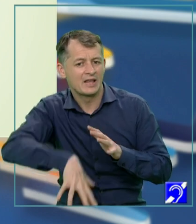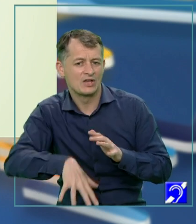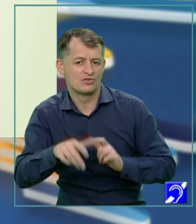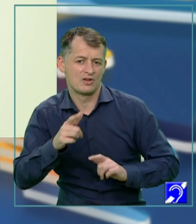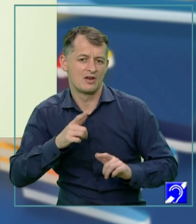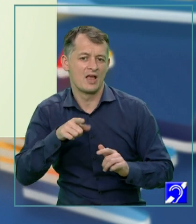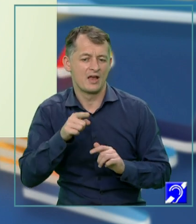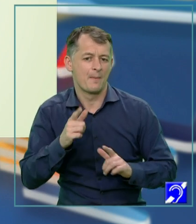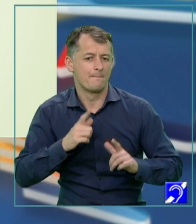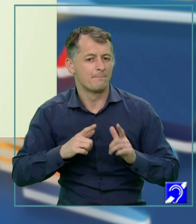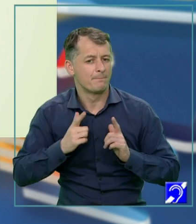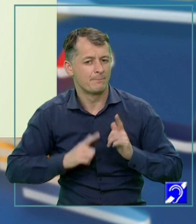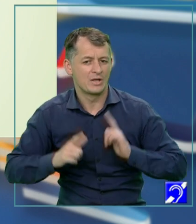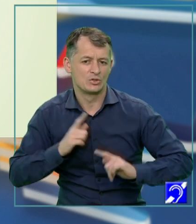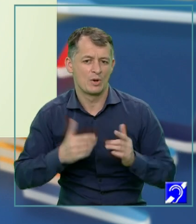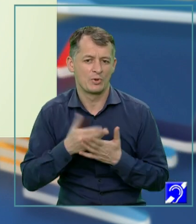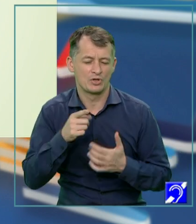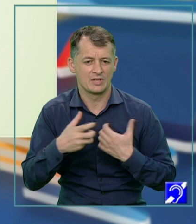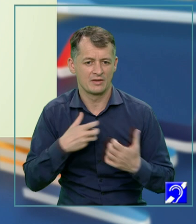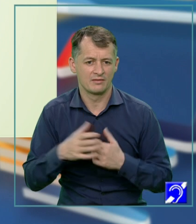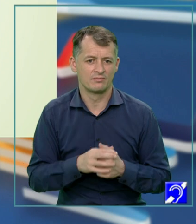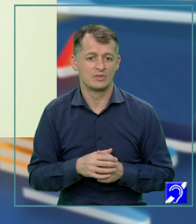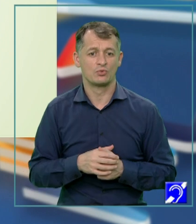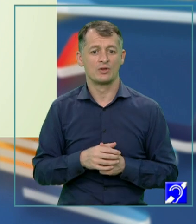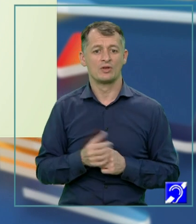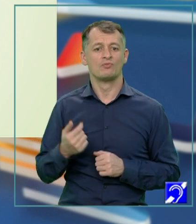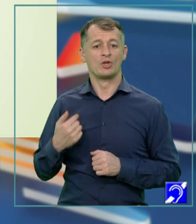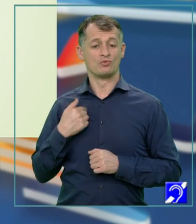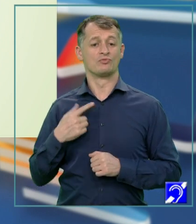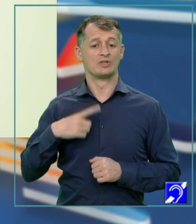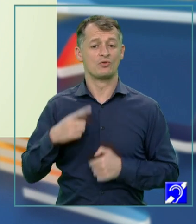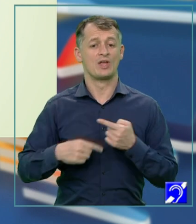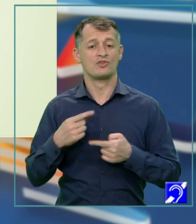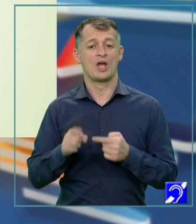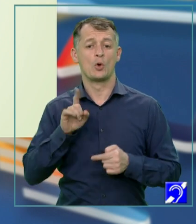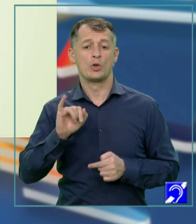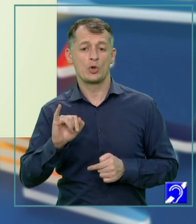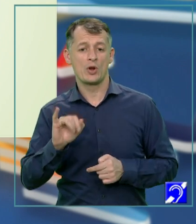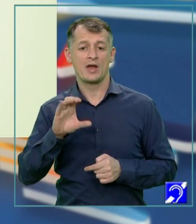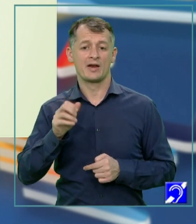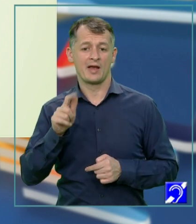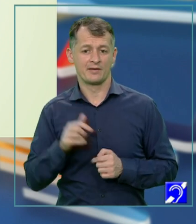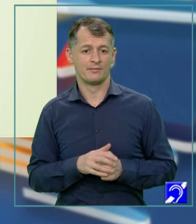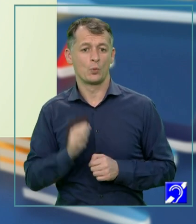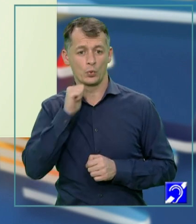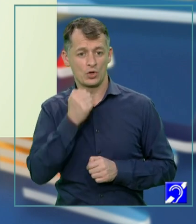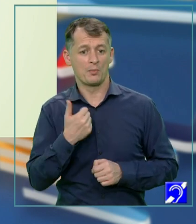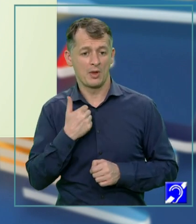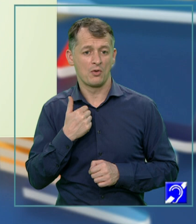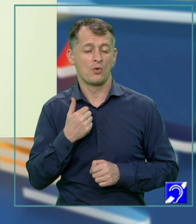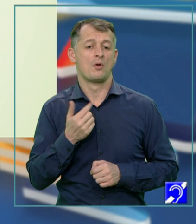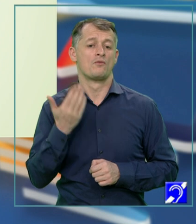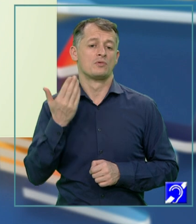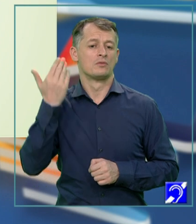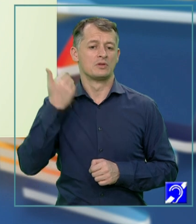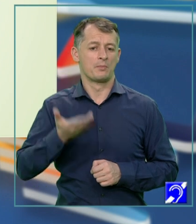Creangă. Bunicul meu dinspre tată era preot, adică tot un fel de actor. Iar tatăl meu a fost actor i-adevărat numai vreo 3